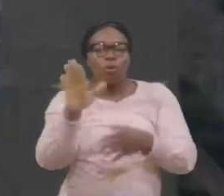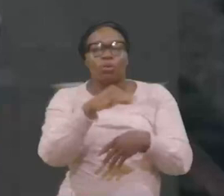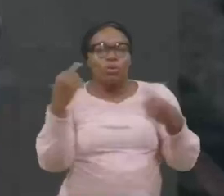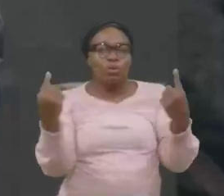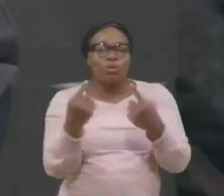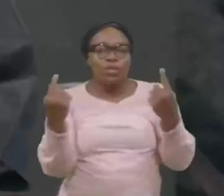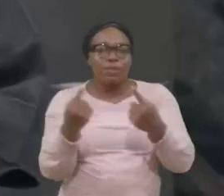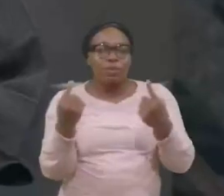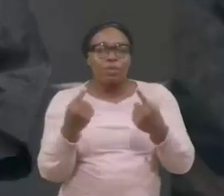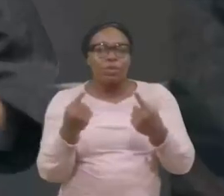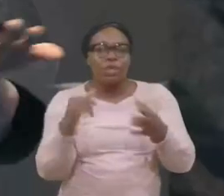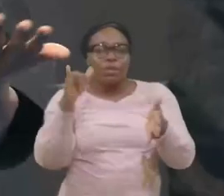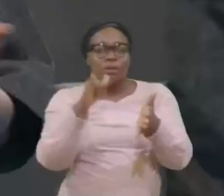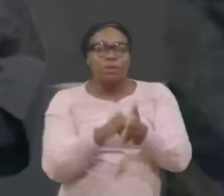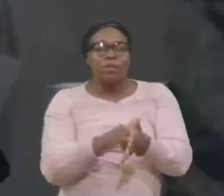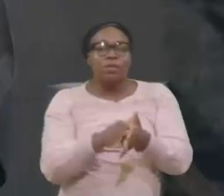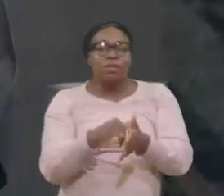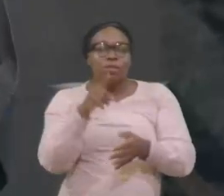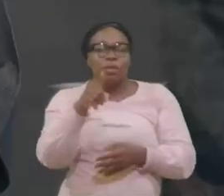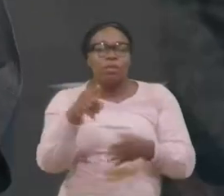lesquelles, Vous avez péché,